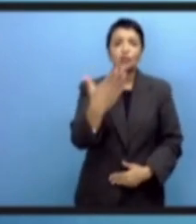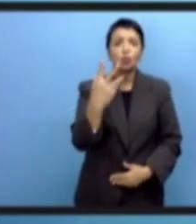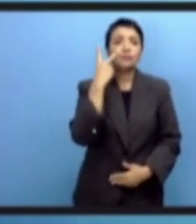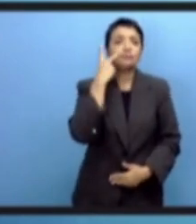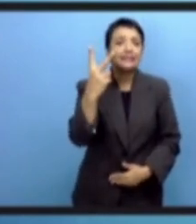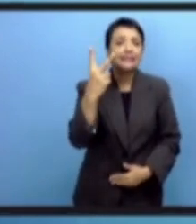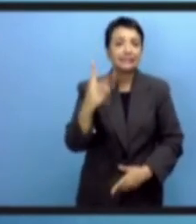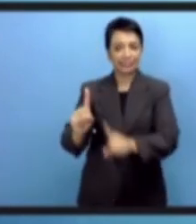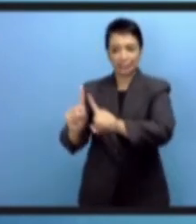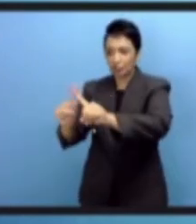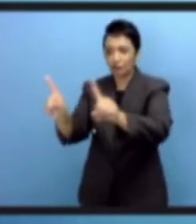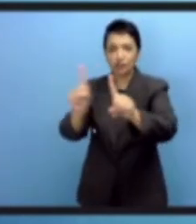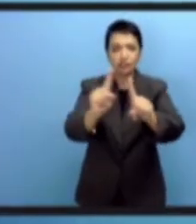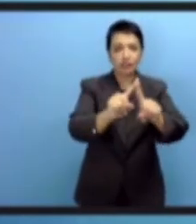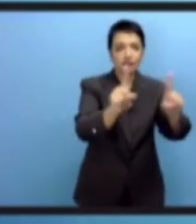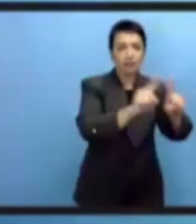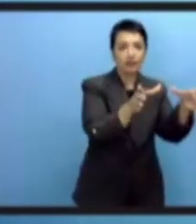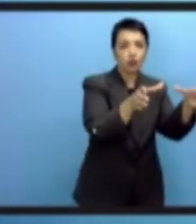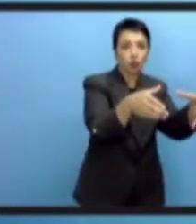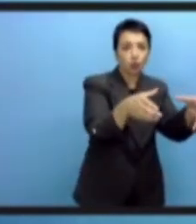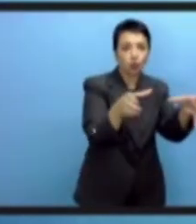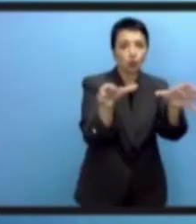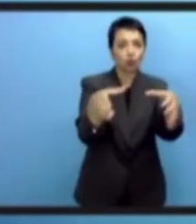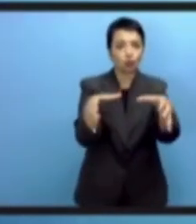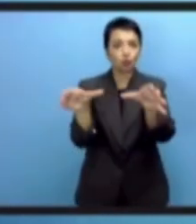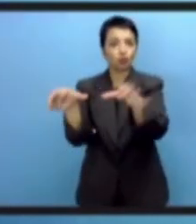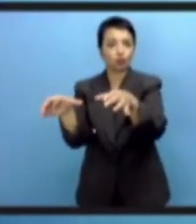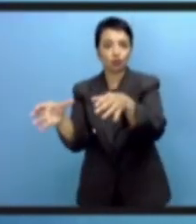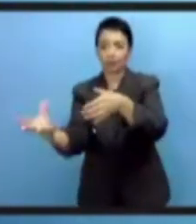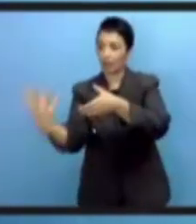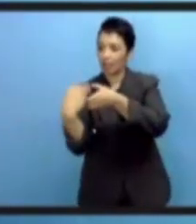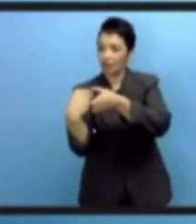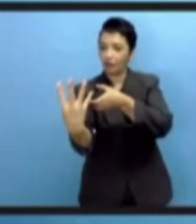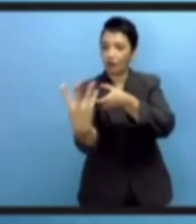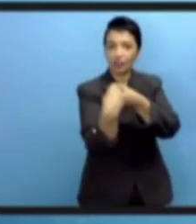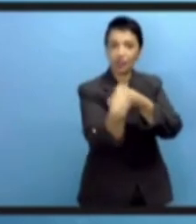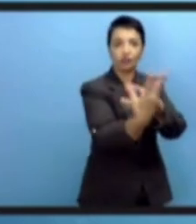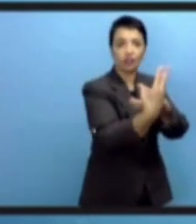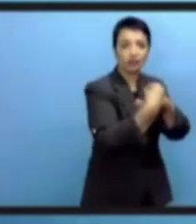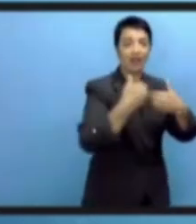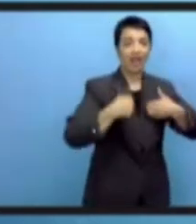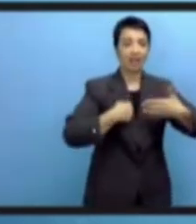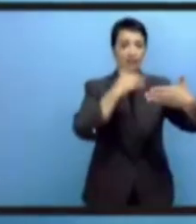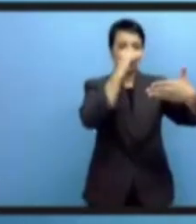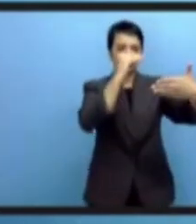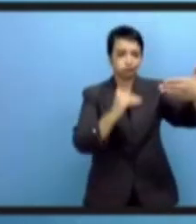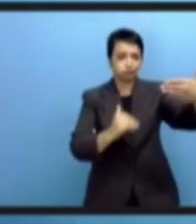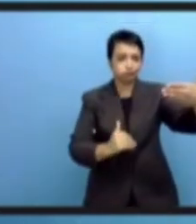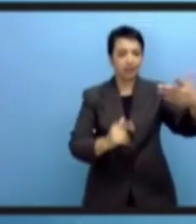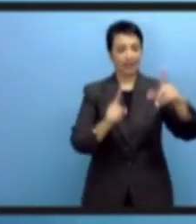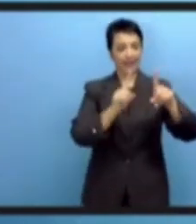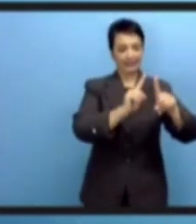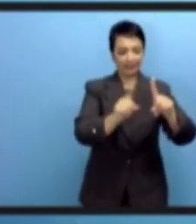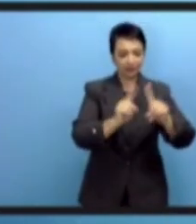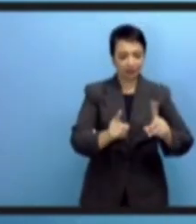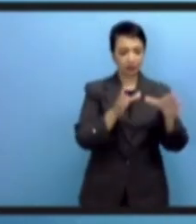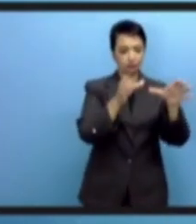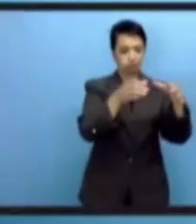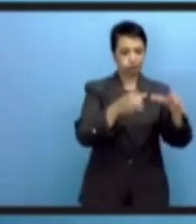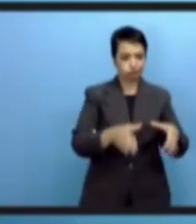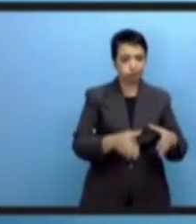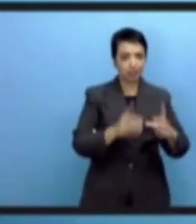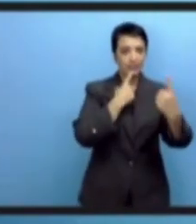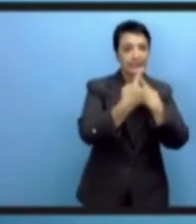сегодня сообществом, которое выросло снизу вверх. Также очень важно смотреть на